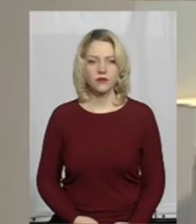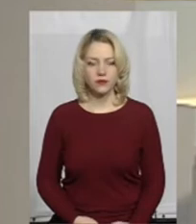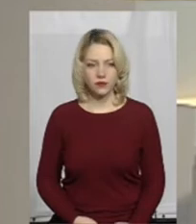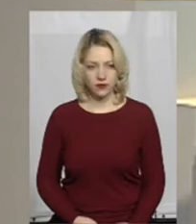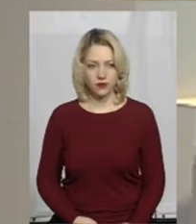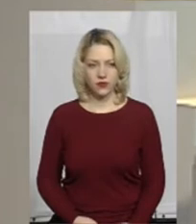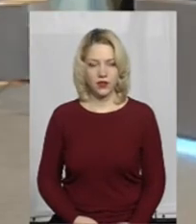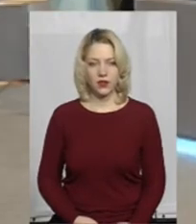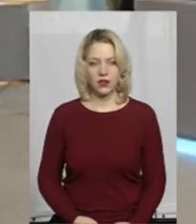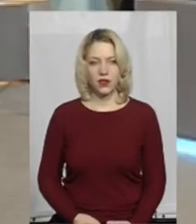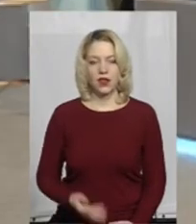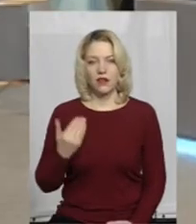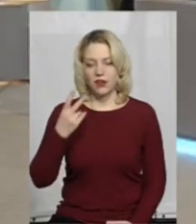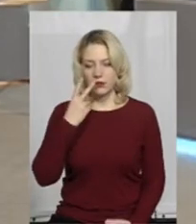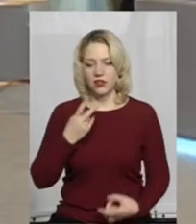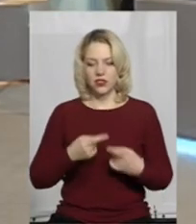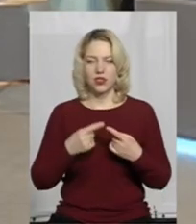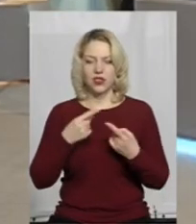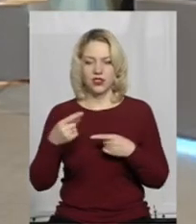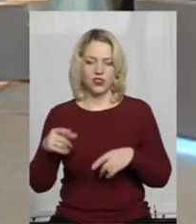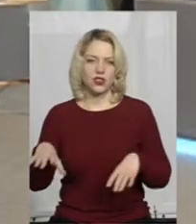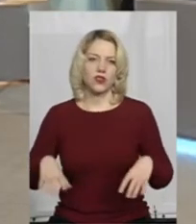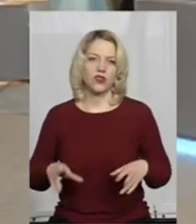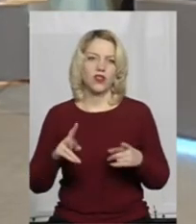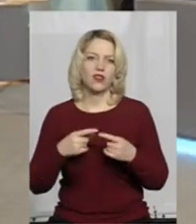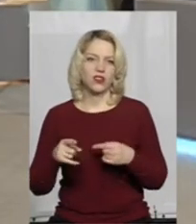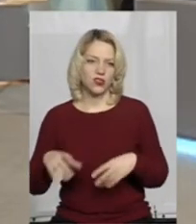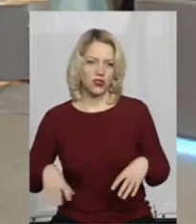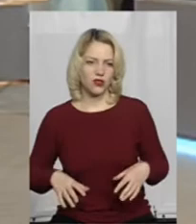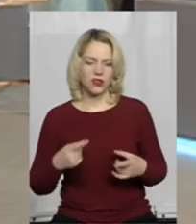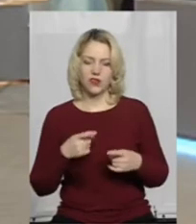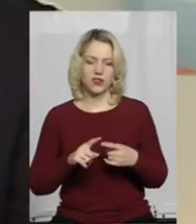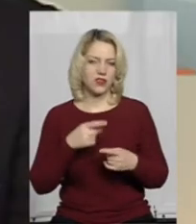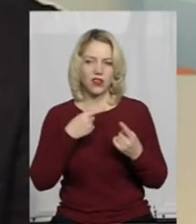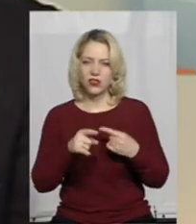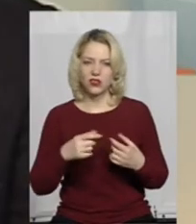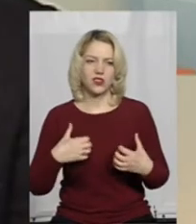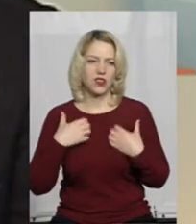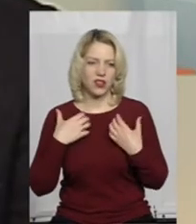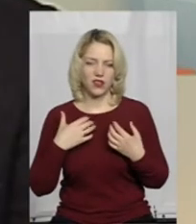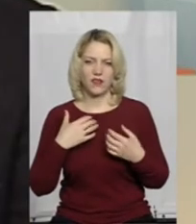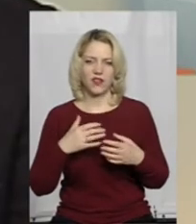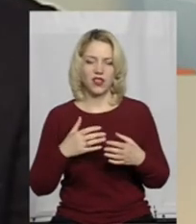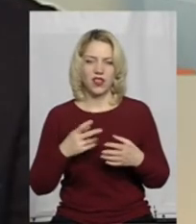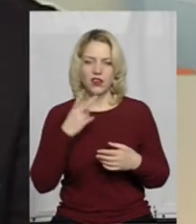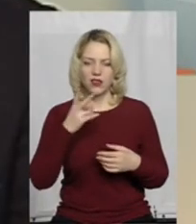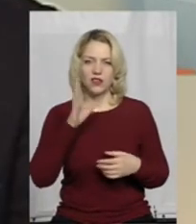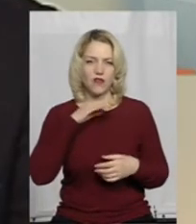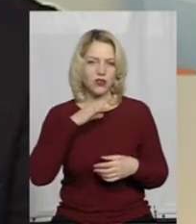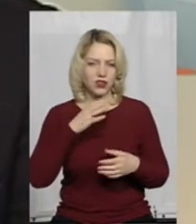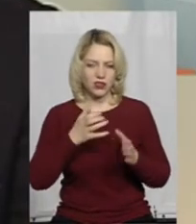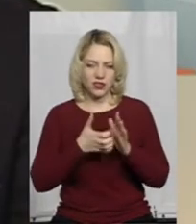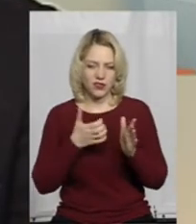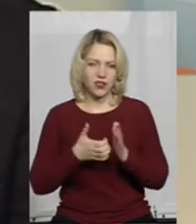Ви бачили тих коней, решту коней. Вони, як їх вигляд? Жахливий вигляд. В них зневоднення. Їх не